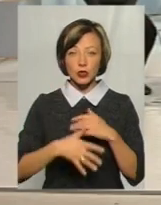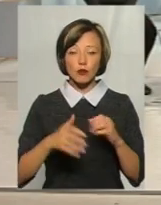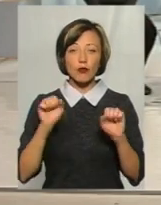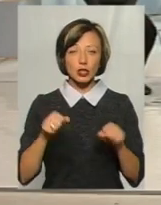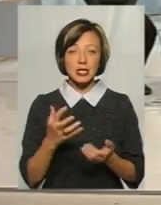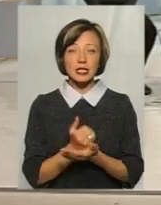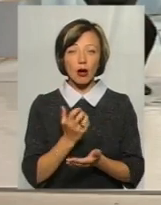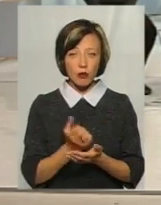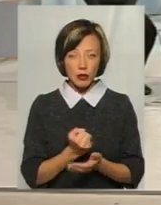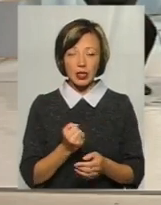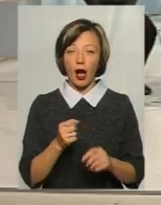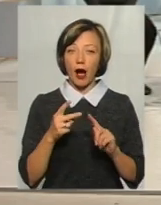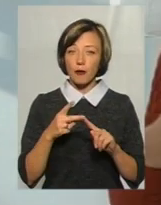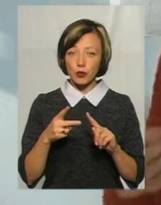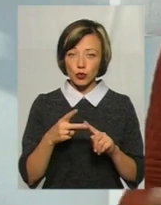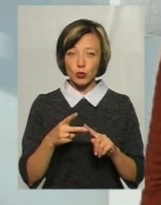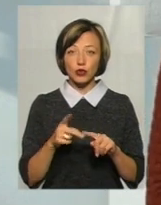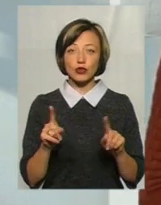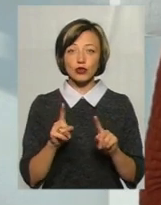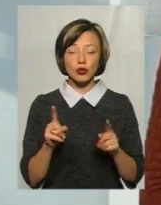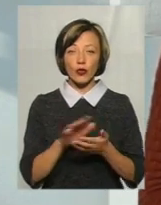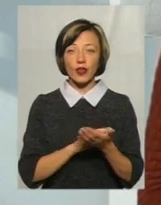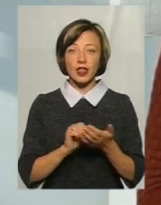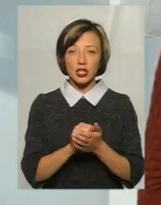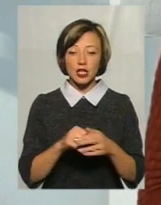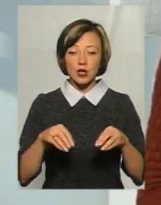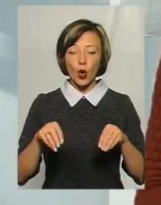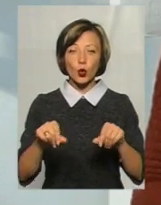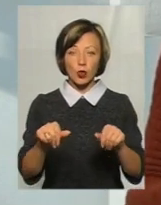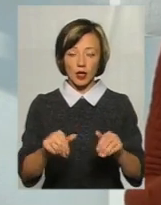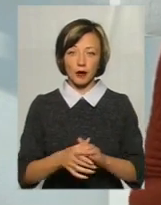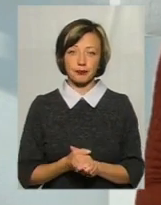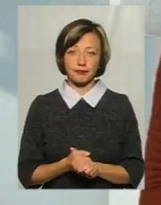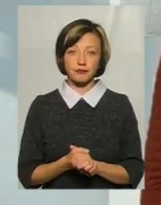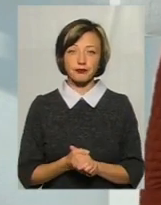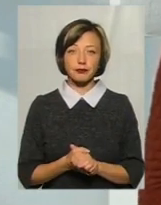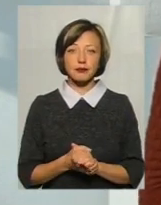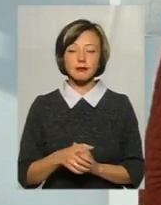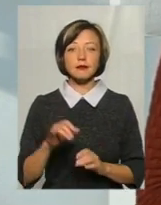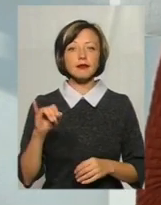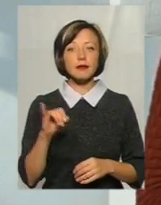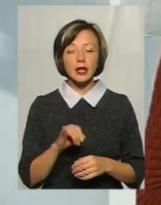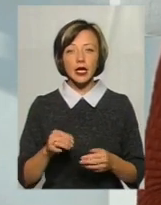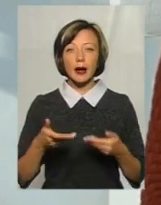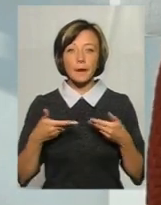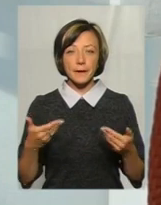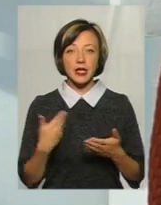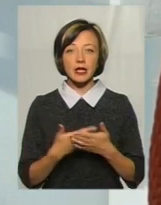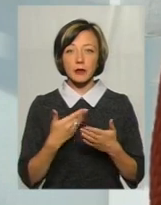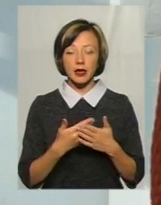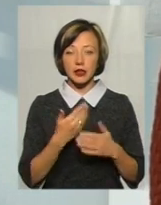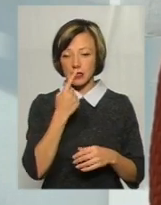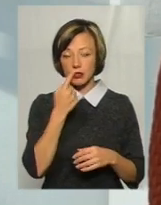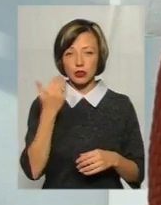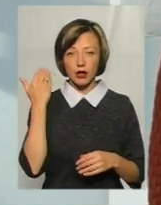заробити. А, по-друге, нищаться грунти. Ось, і ми, наприклад, нещодавно